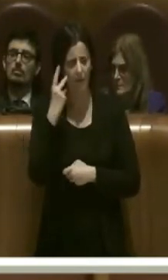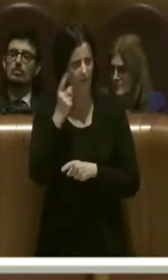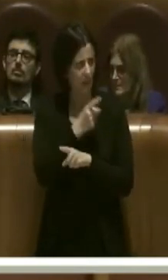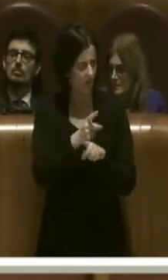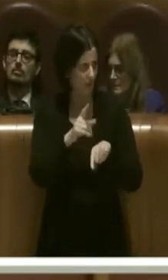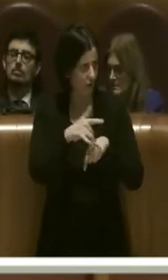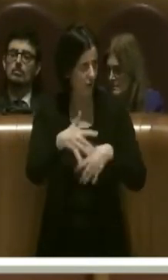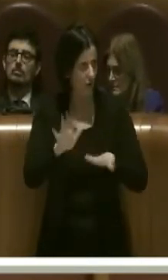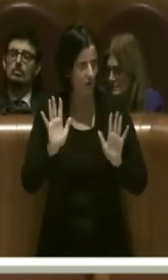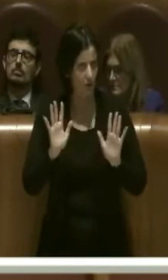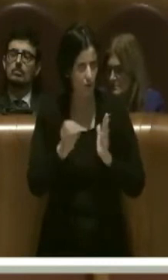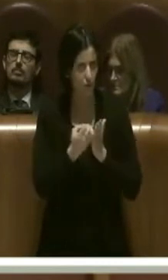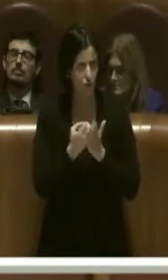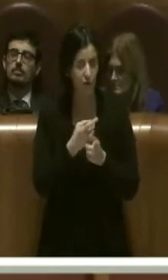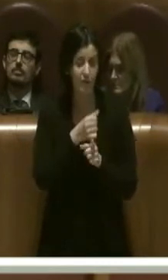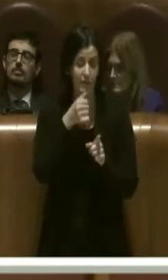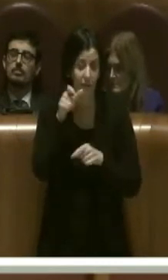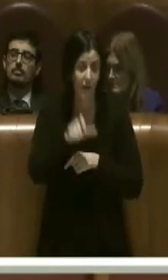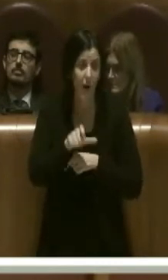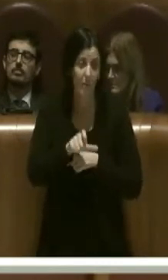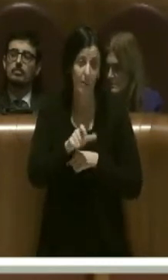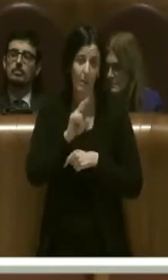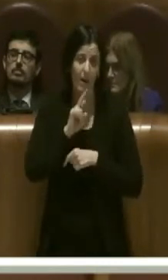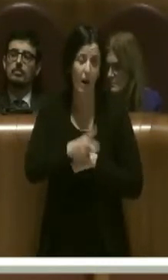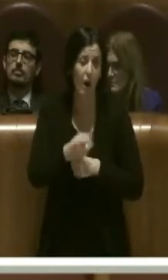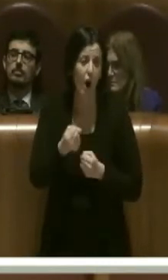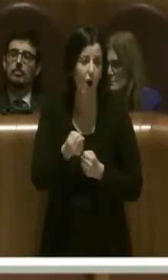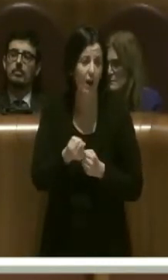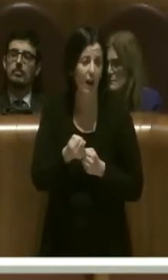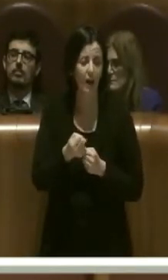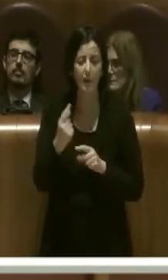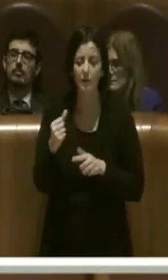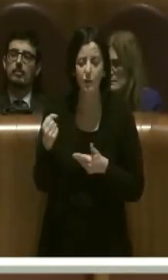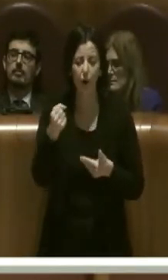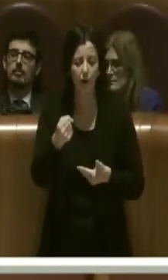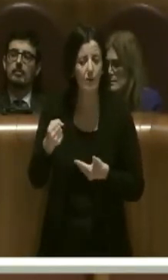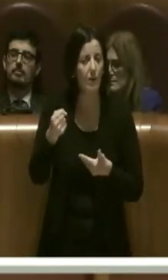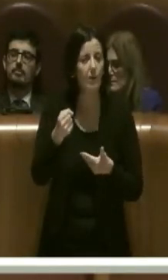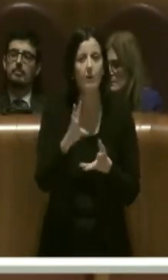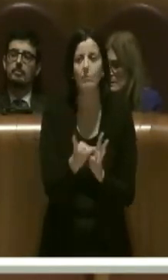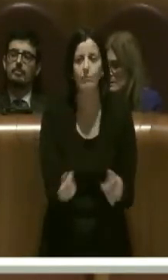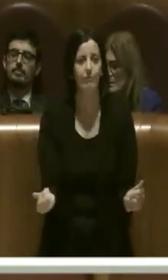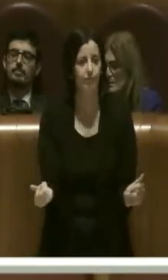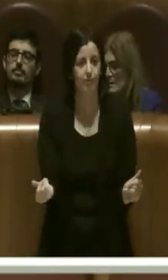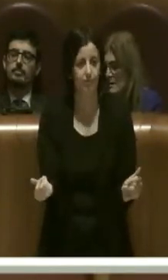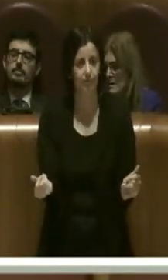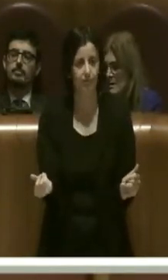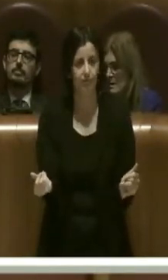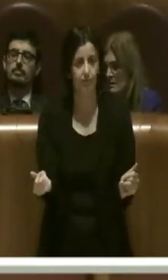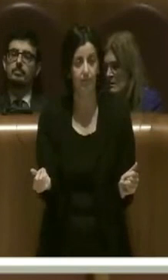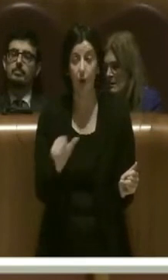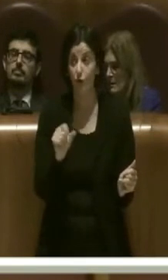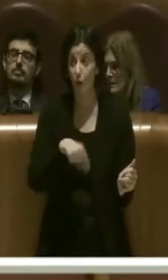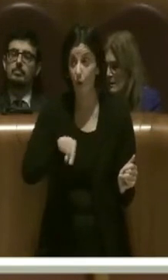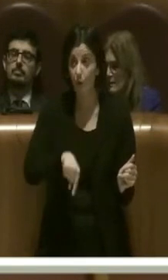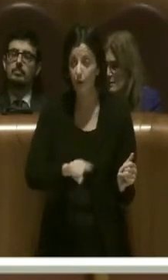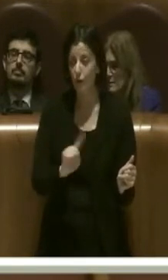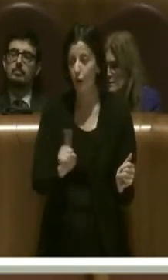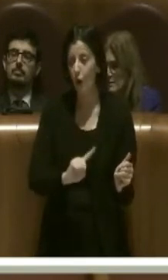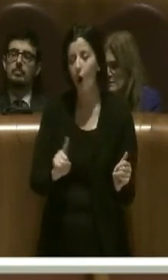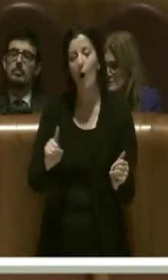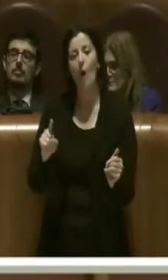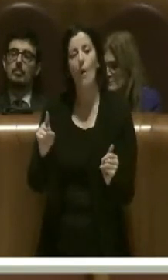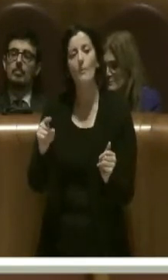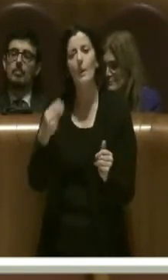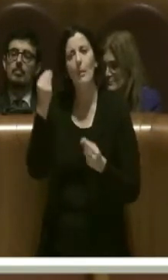negli anni, dove c'era bisogno di dare risposte concrete. Quei fondi sono spariti, non sono stati spesi. Ma non solo questo, penso a Bagnoletto dove